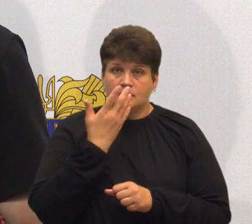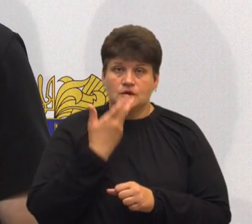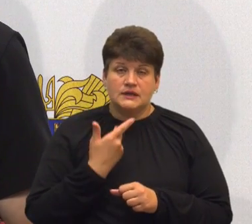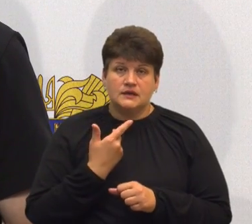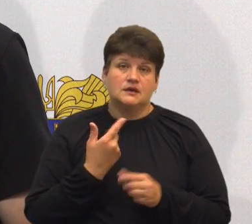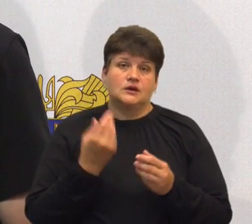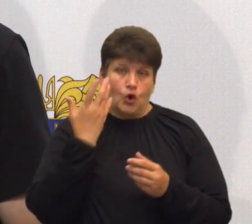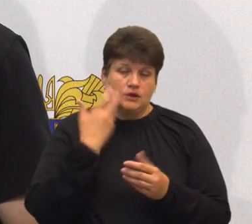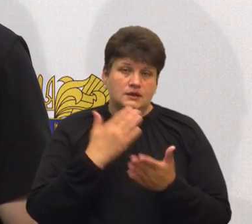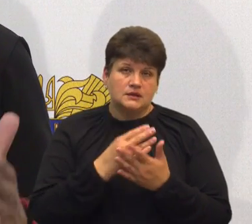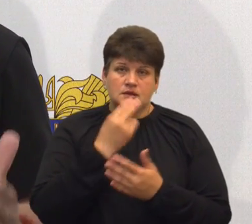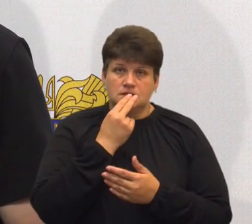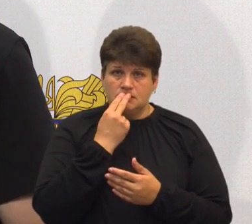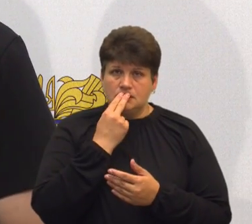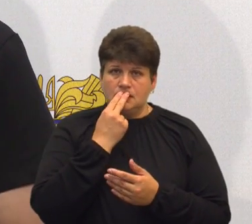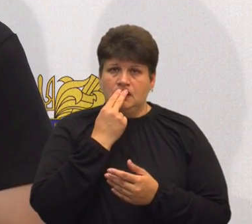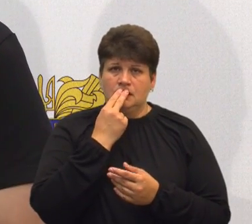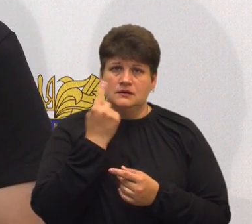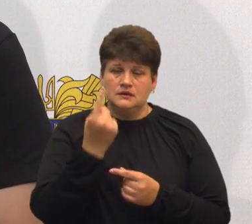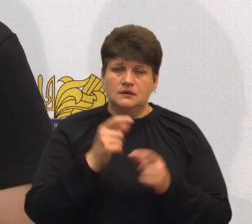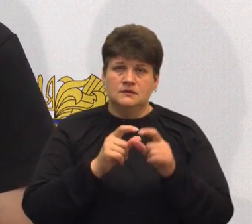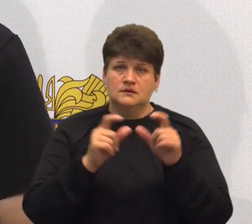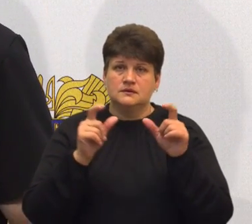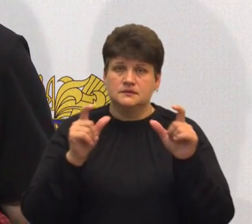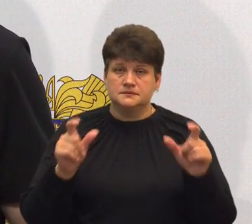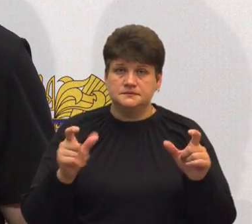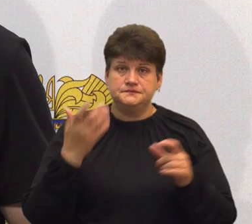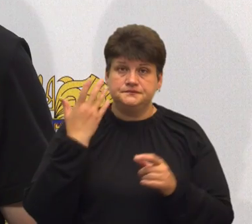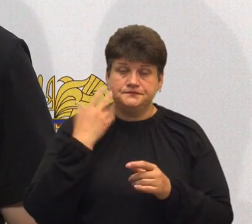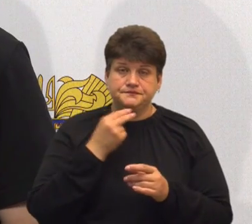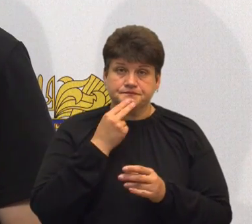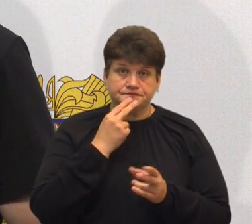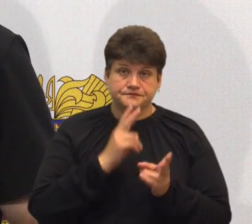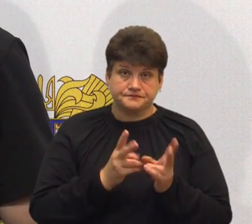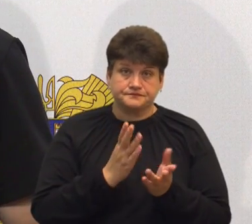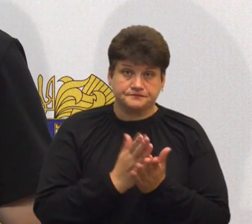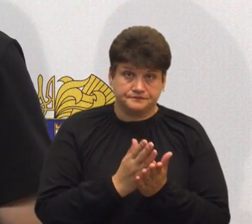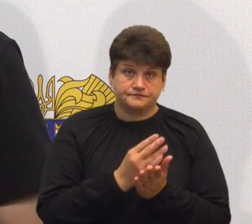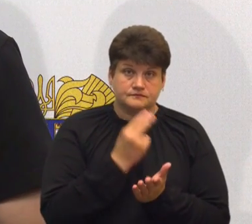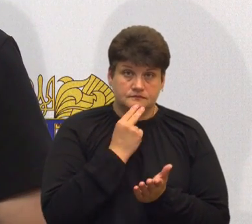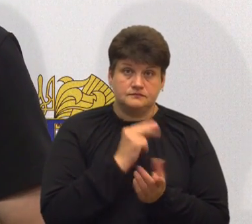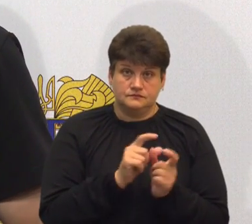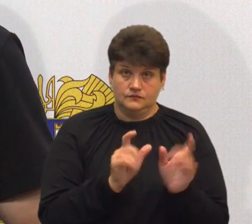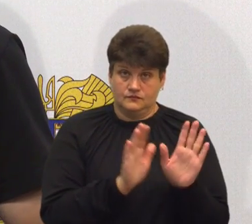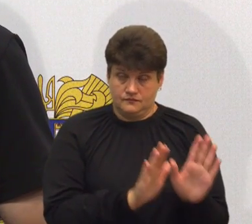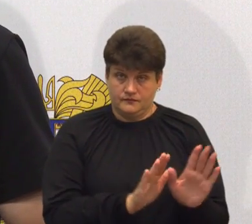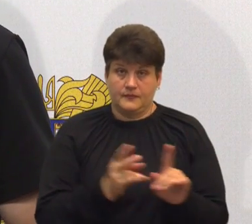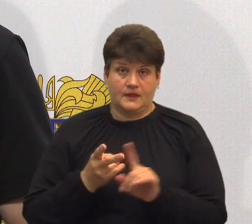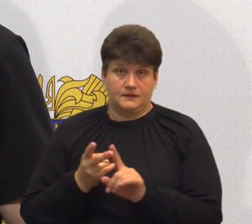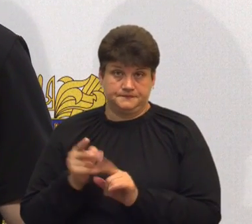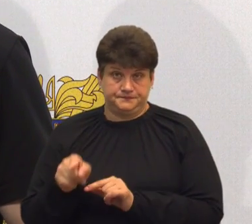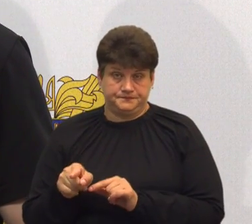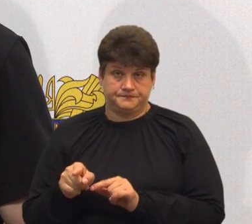однієї школи, вона комплектна, дітям готують їжу і вони її споживають в школі. Друге – це коли біля такої